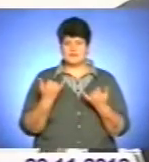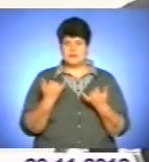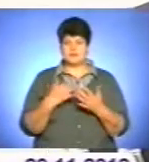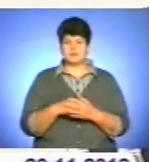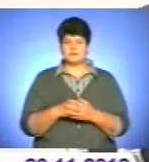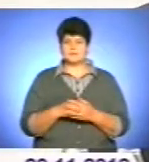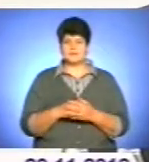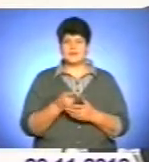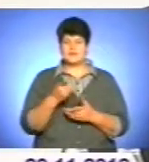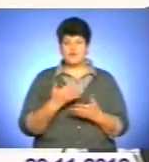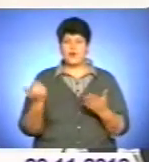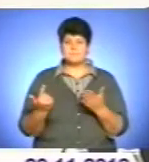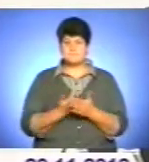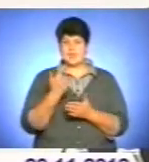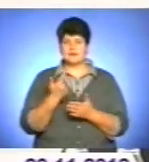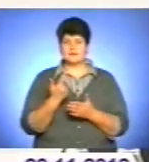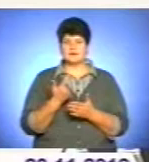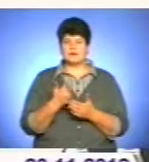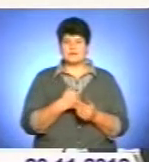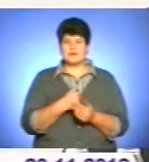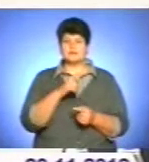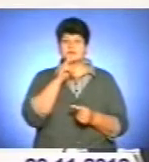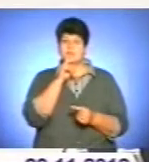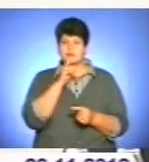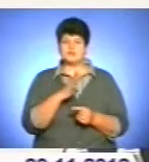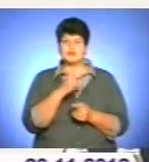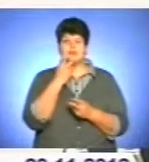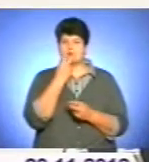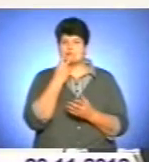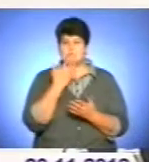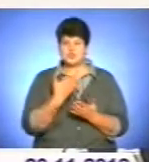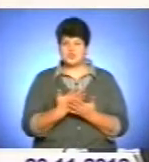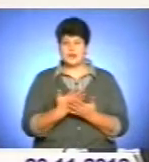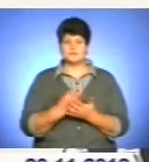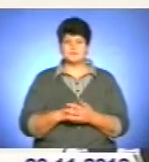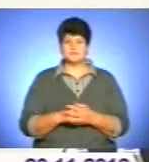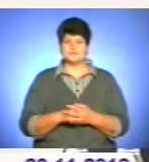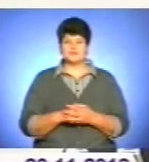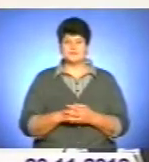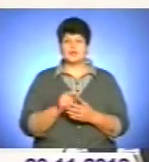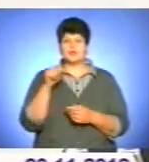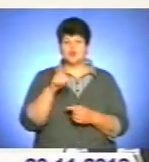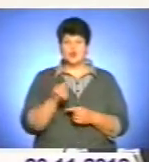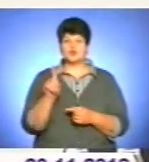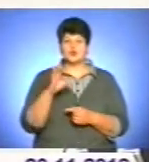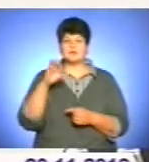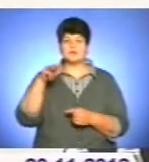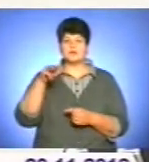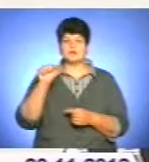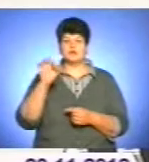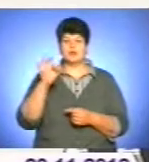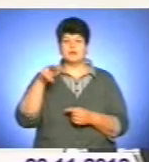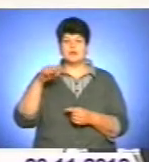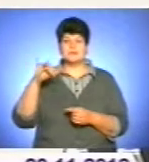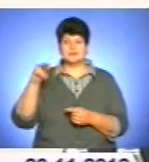Його, опять-таки, пытаються замовчати, не замечати. І то, що Столипін тут похоронен,